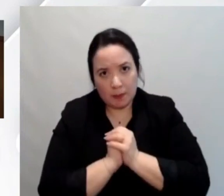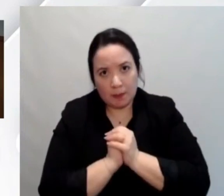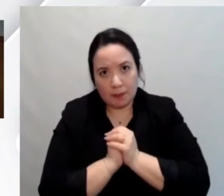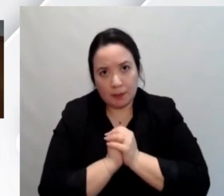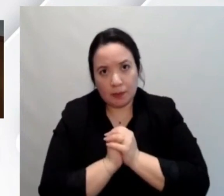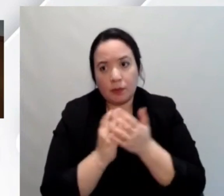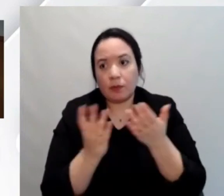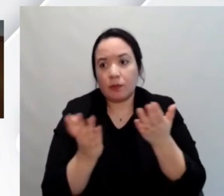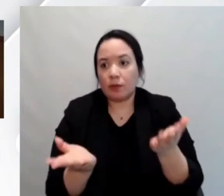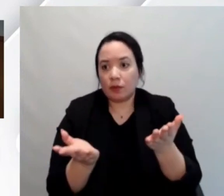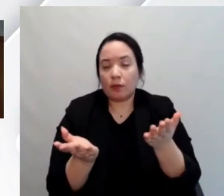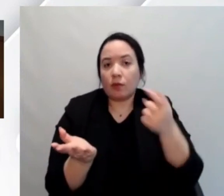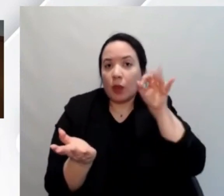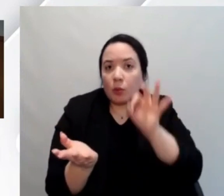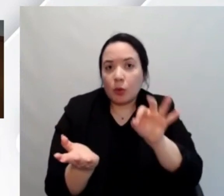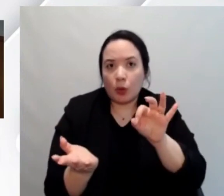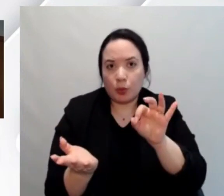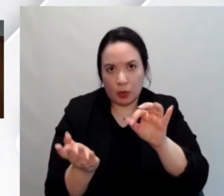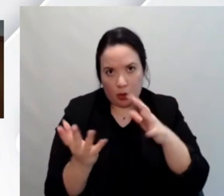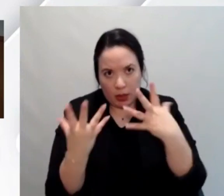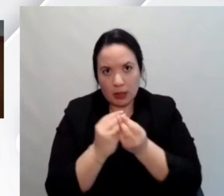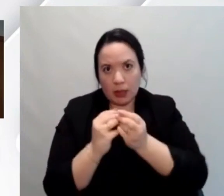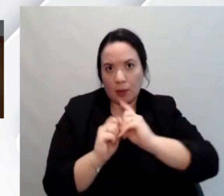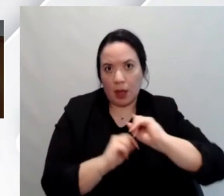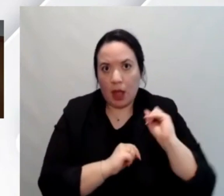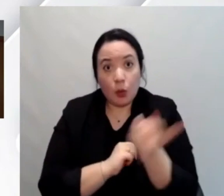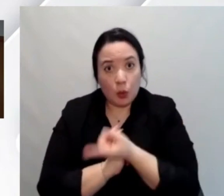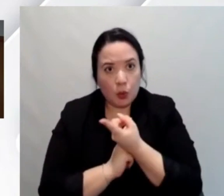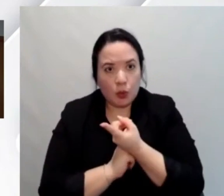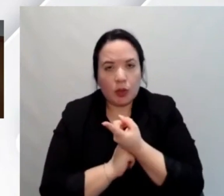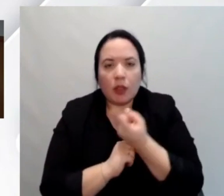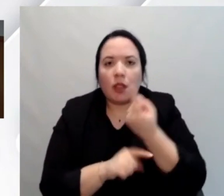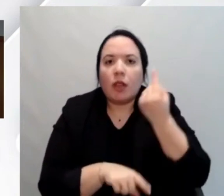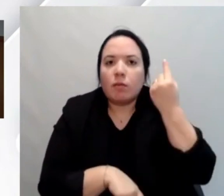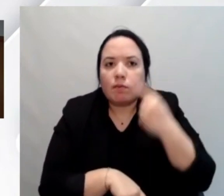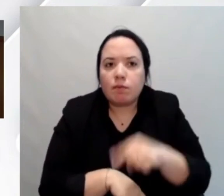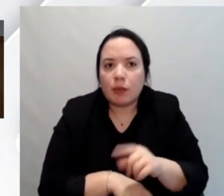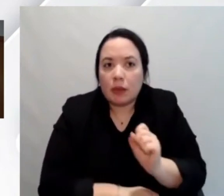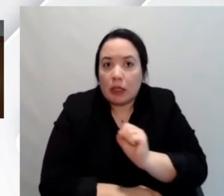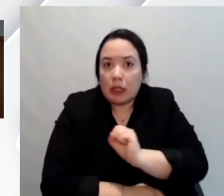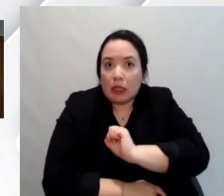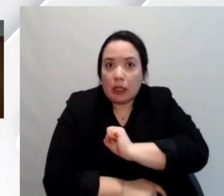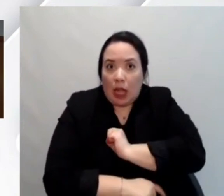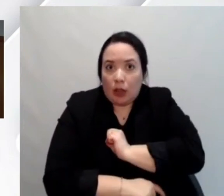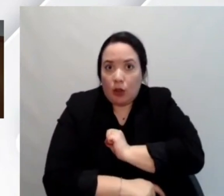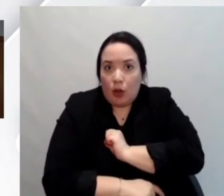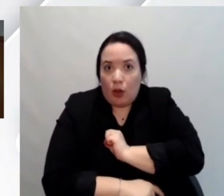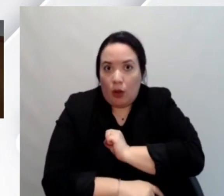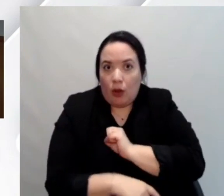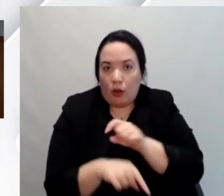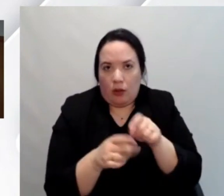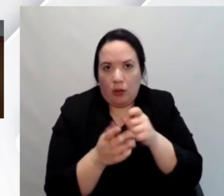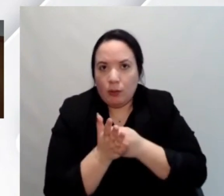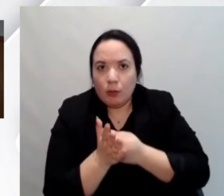assieme a tutti gli altri utenti non rispetto a tutti gli altri utenti e quindi io credo che sia appunto